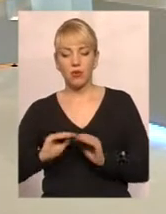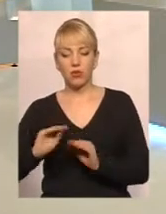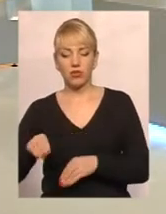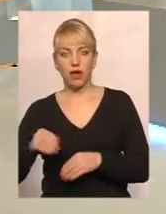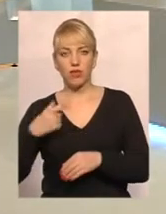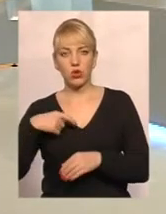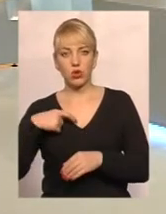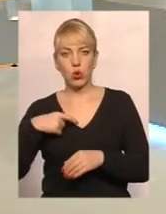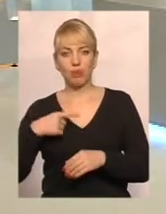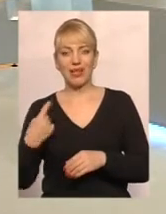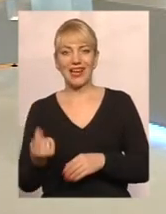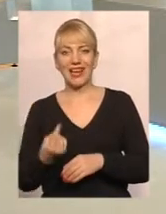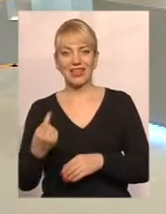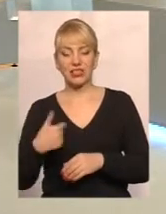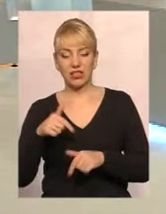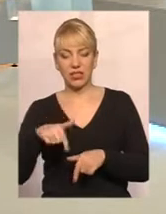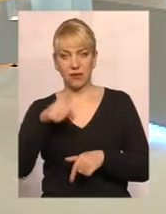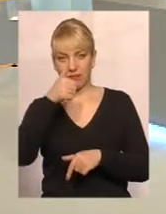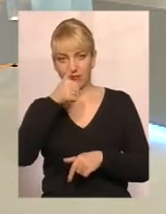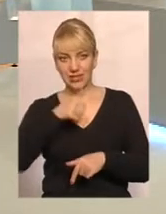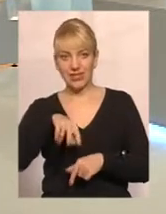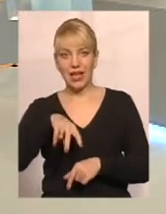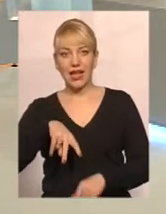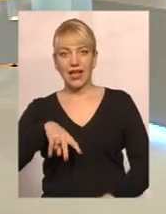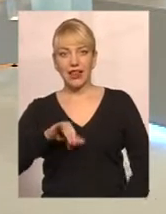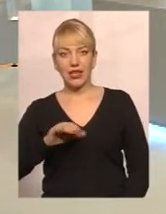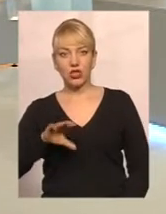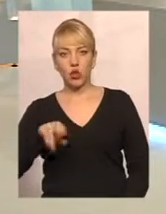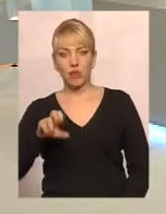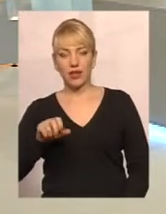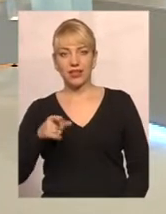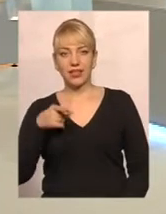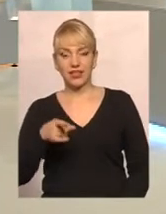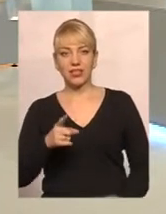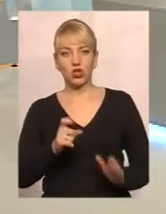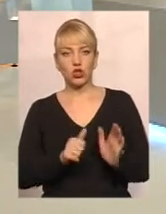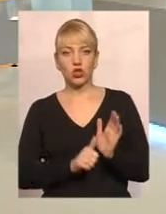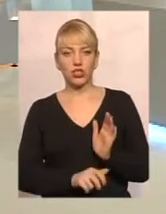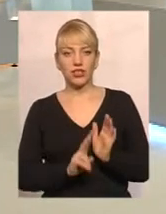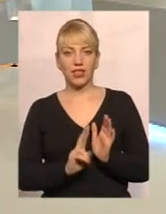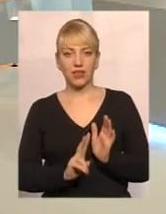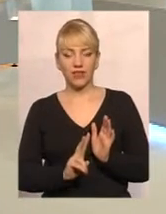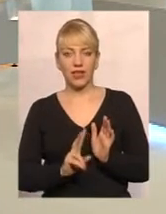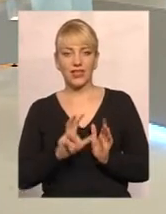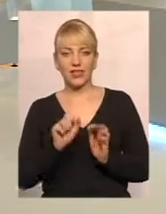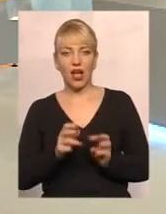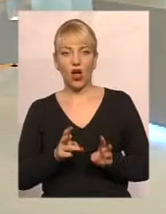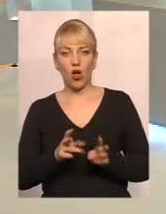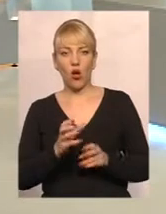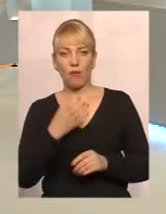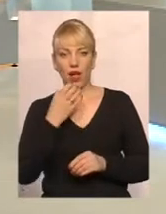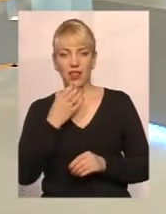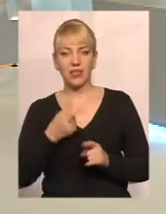лічильник. В мене зараз за цей місяць, за листопад, 1162 гривні за опалення. Це